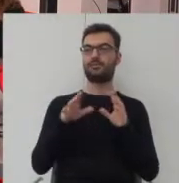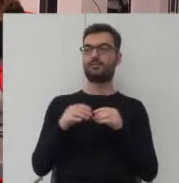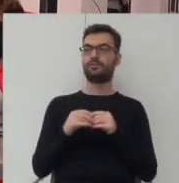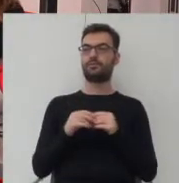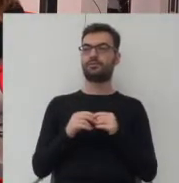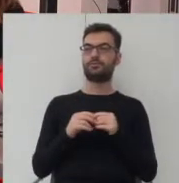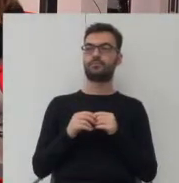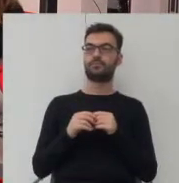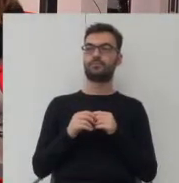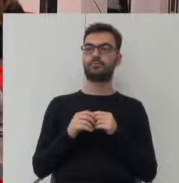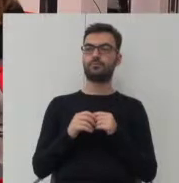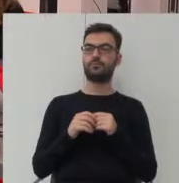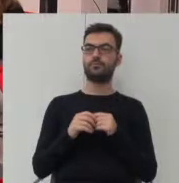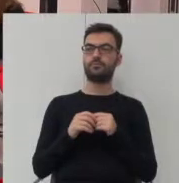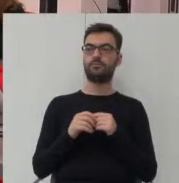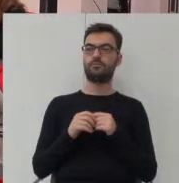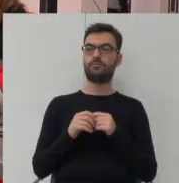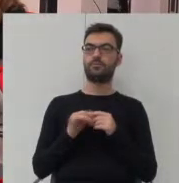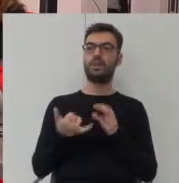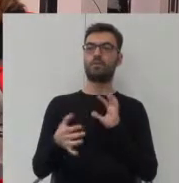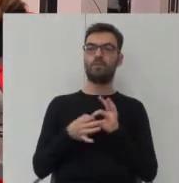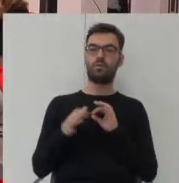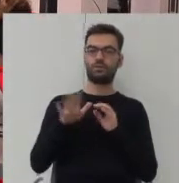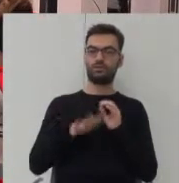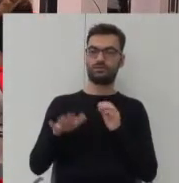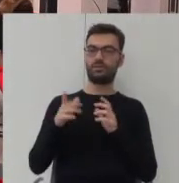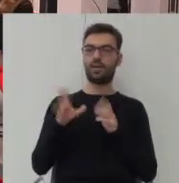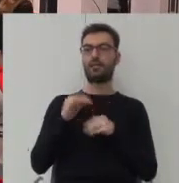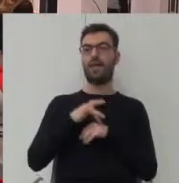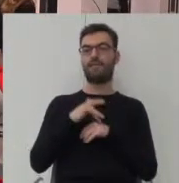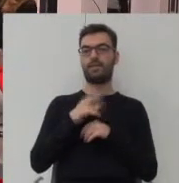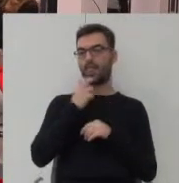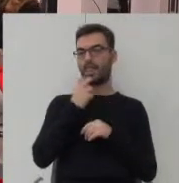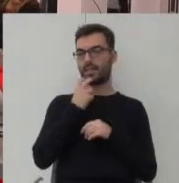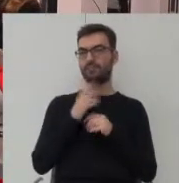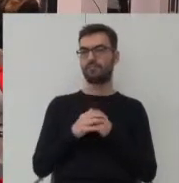taką zabudowę z efektywnością energetyczną?